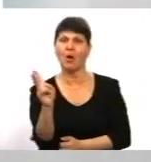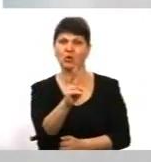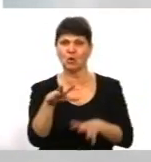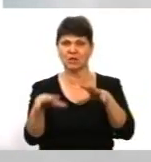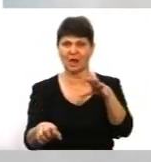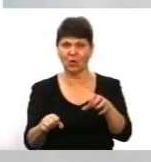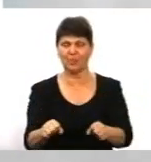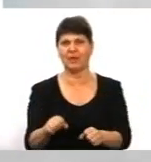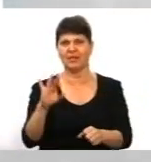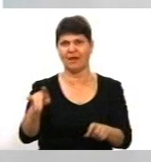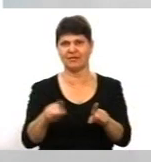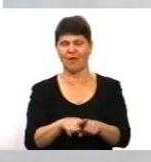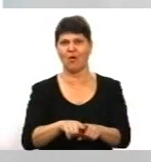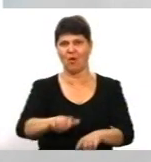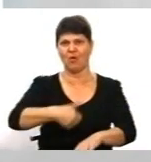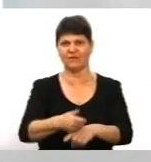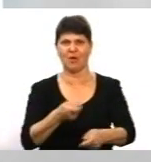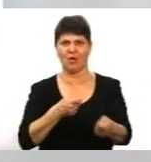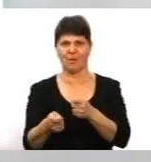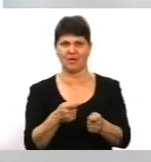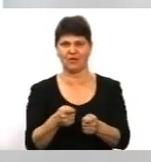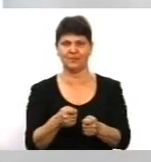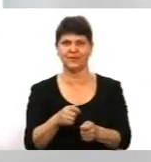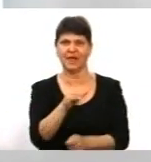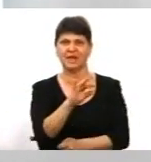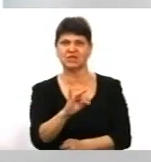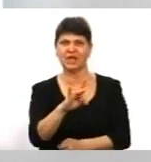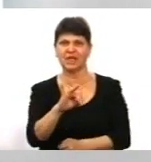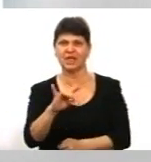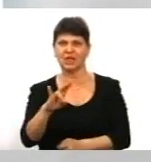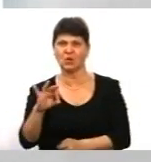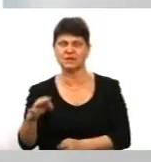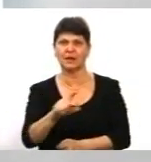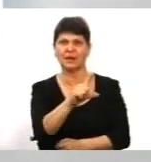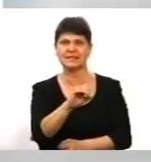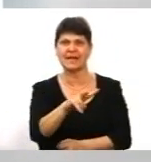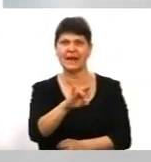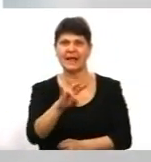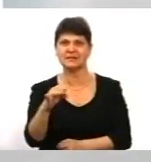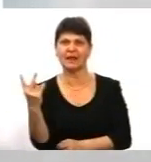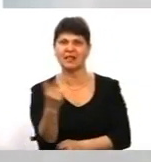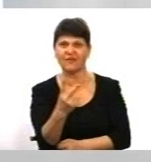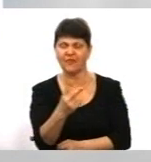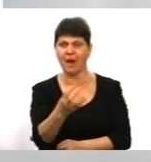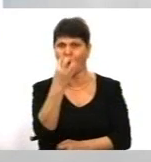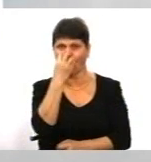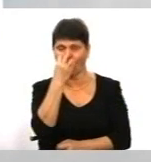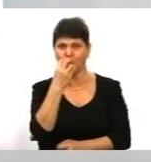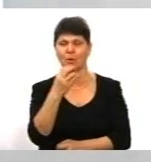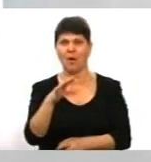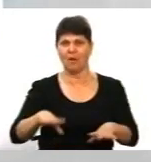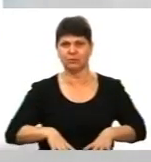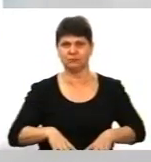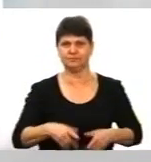ставку на такого головнокомандуючого. Жириновський і Зеленський – два клоуни в упряжці Путлера. Головне –